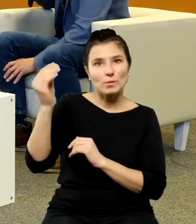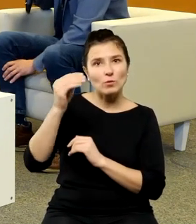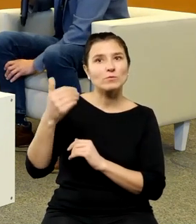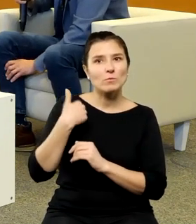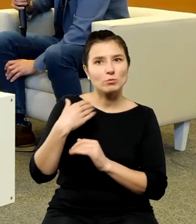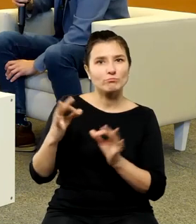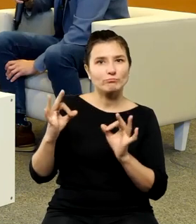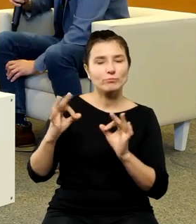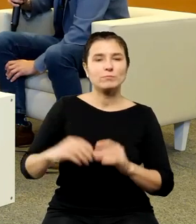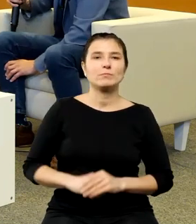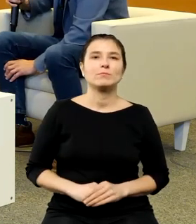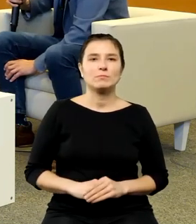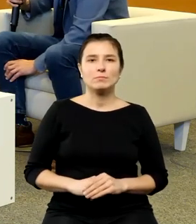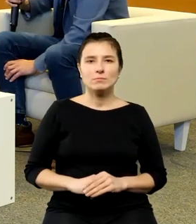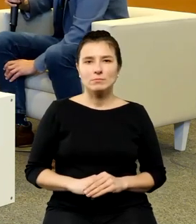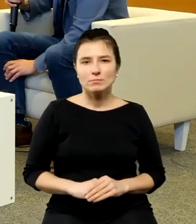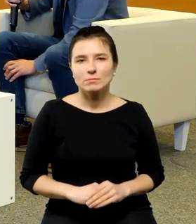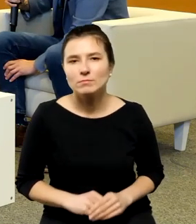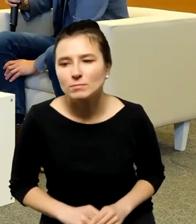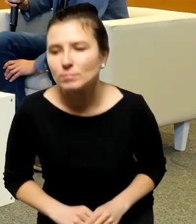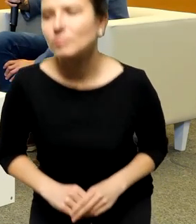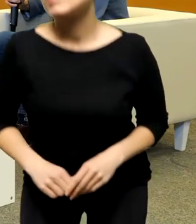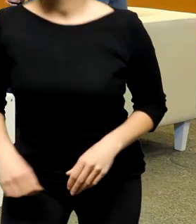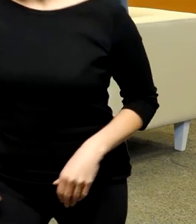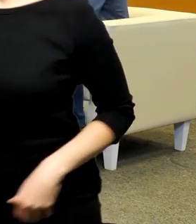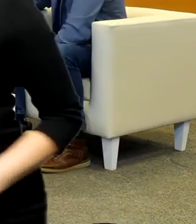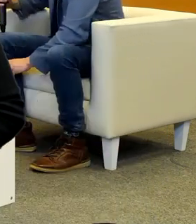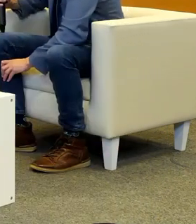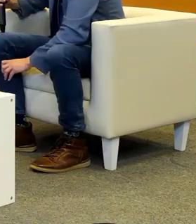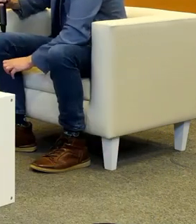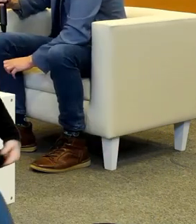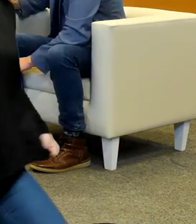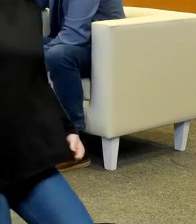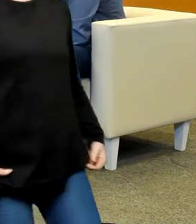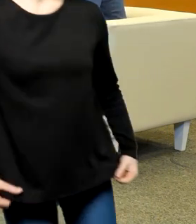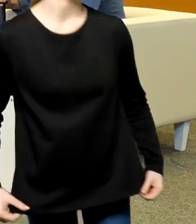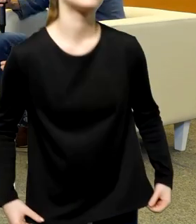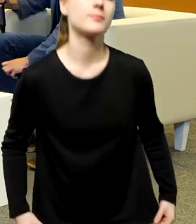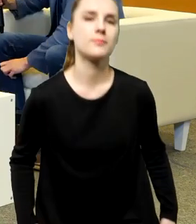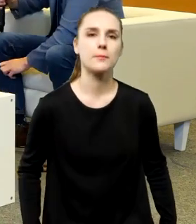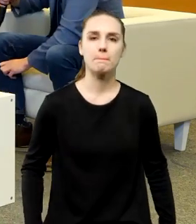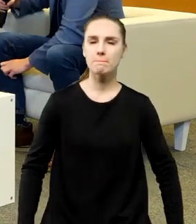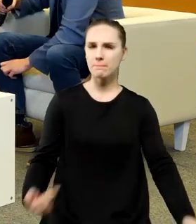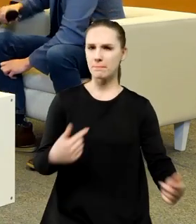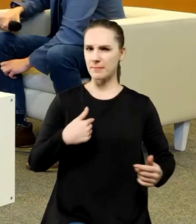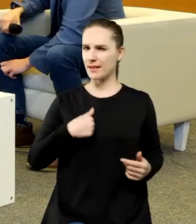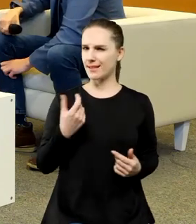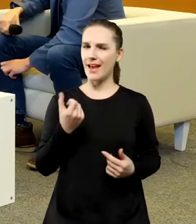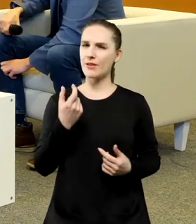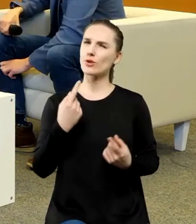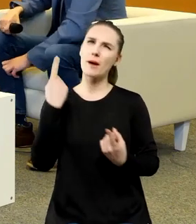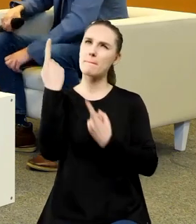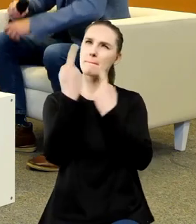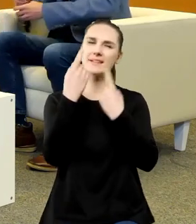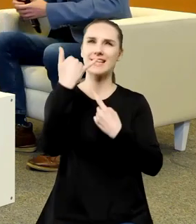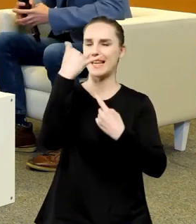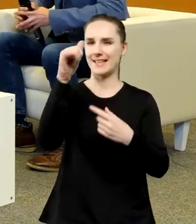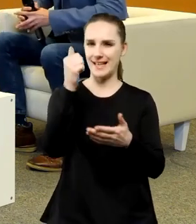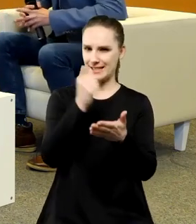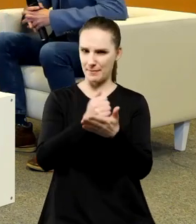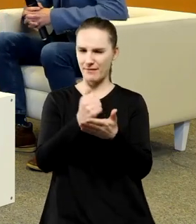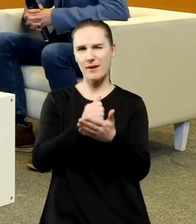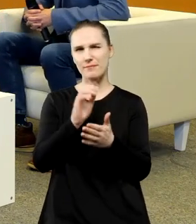Profesorze ja się zamyśliłem nad czymś innym właściwie nad dwiema kwestiami jedna